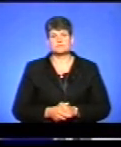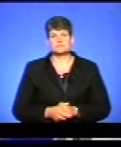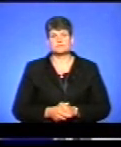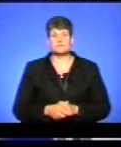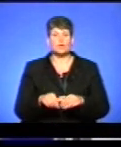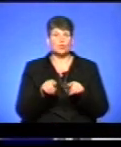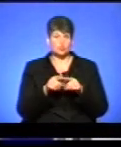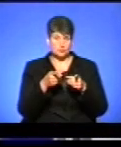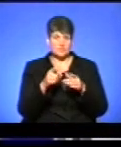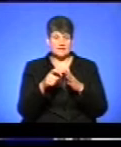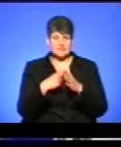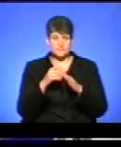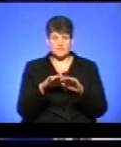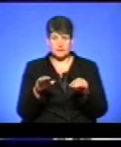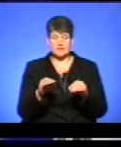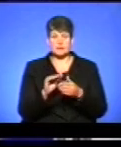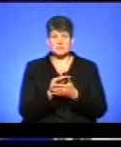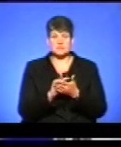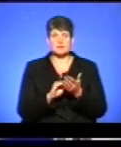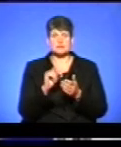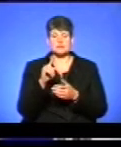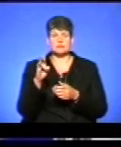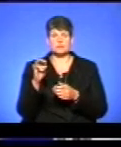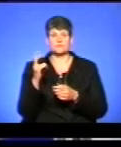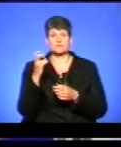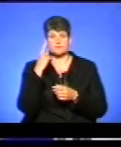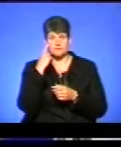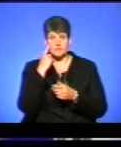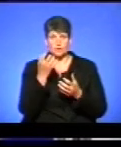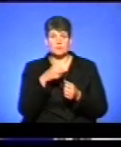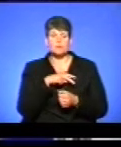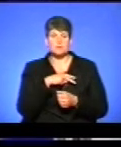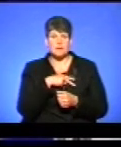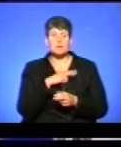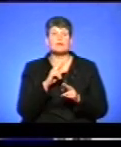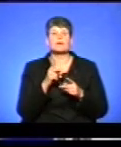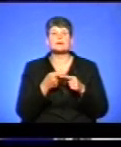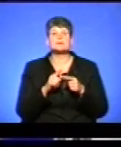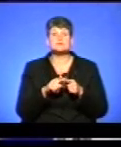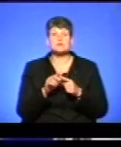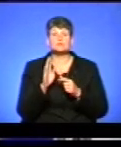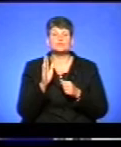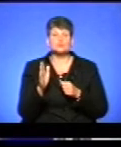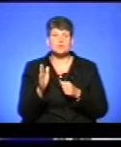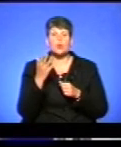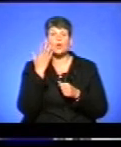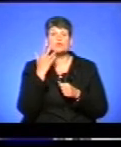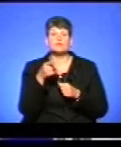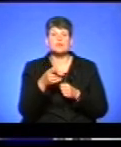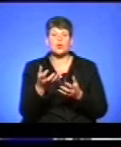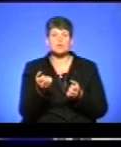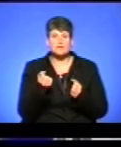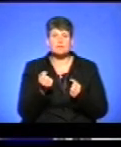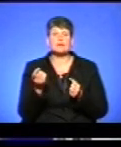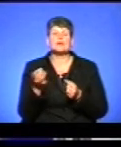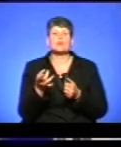Отож, як ми дізналися, абітурієнти, які склали ЗНО на 200 балів, отримають премії. Як це відбудеться? Коли вони отримають? В